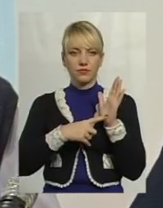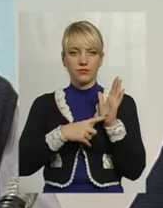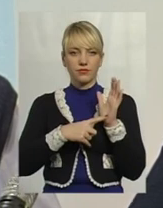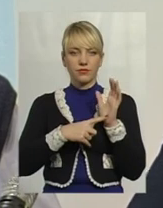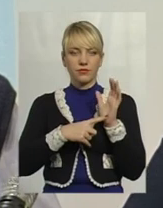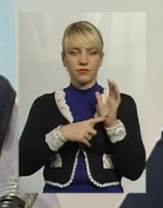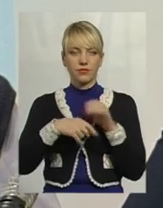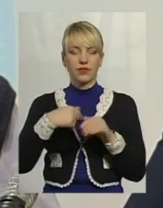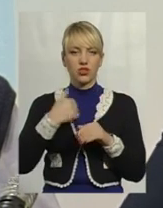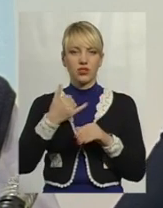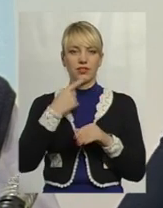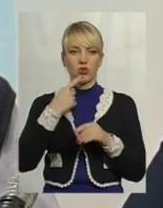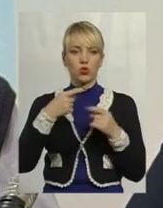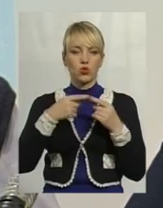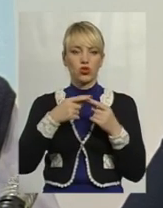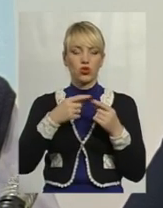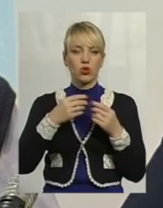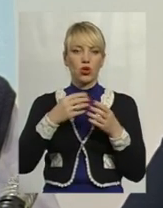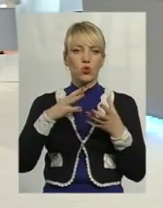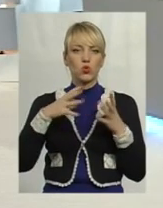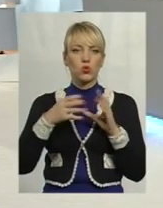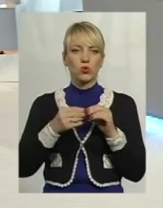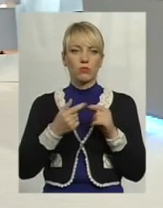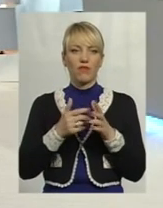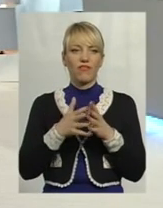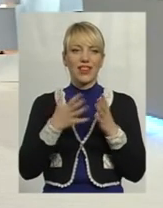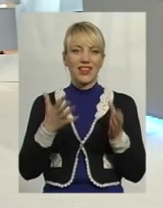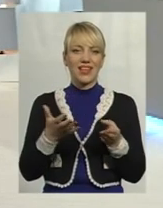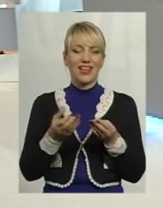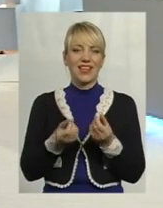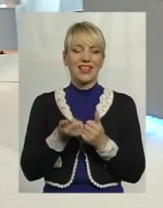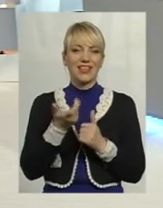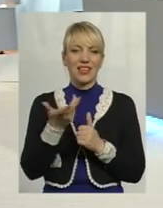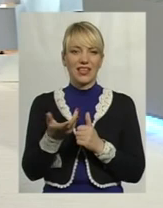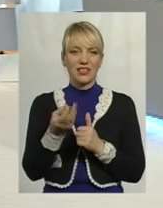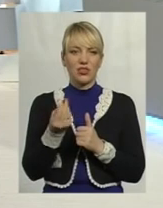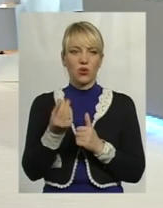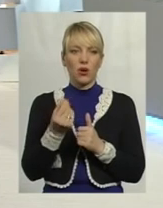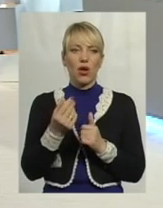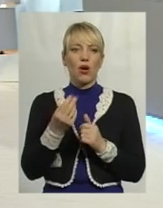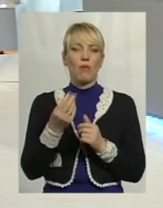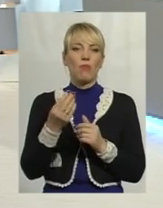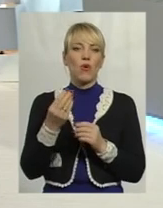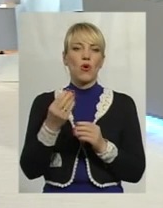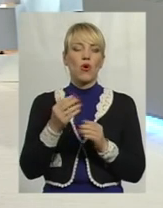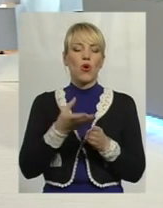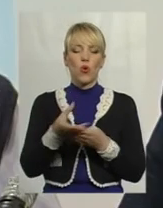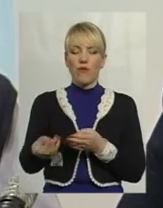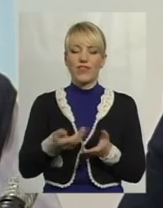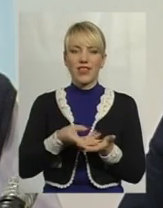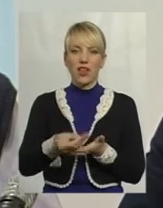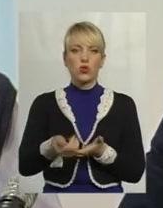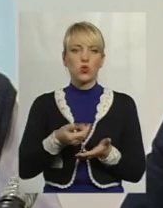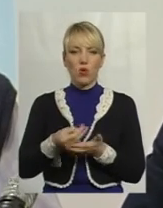точну суму, досить така велика кількість уже коштів профінансована. Світовий досвід складає